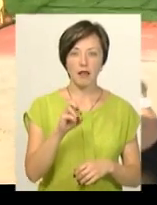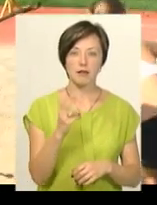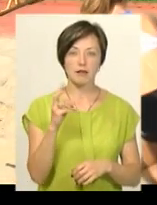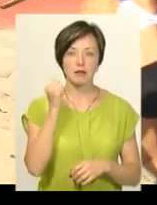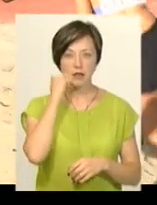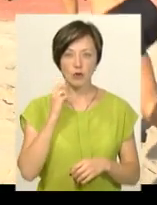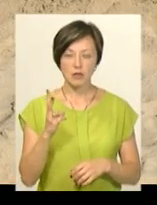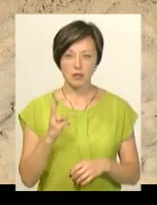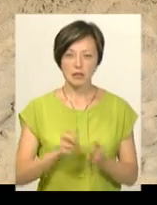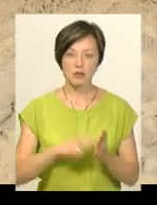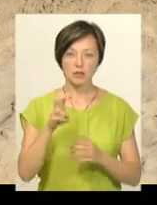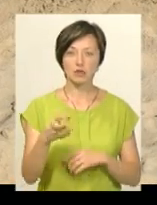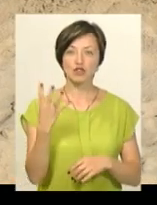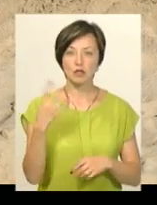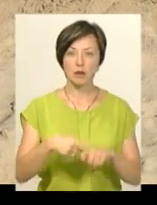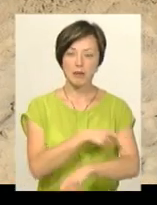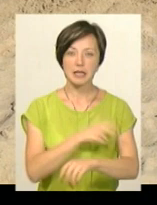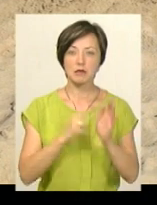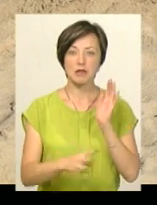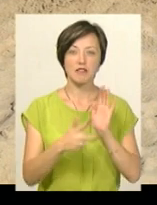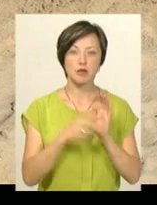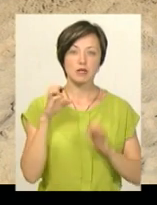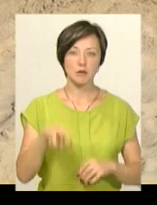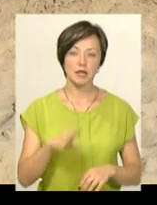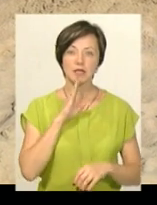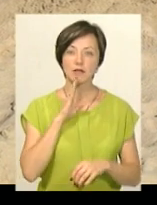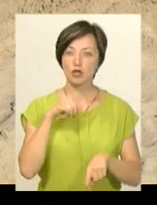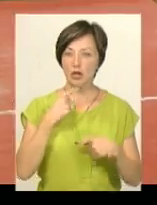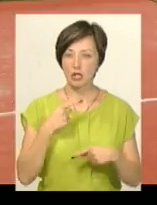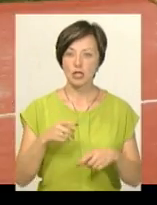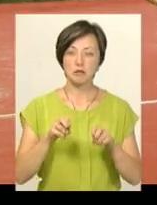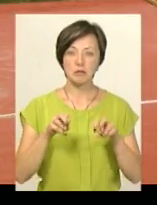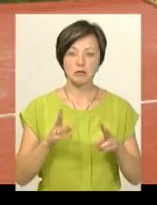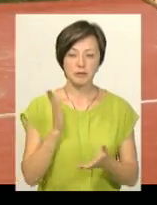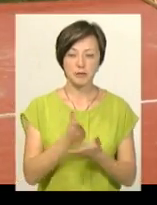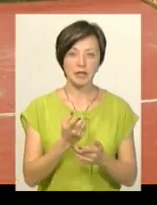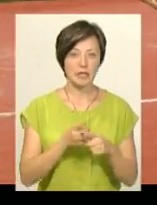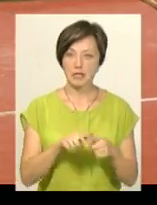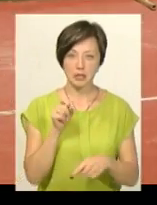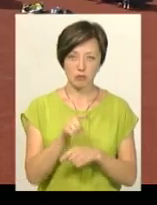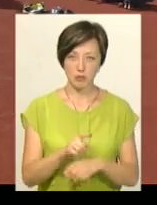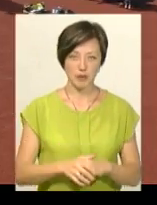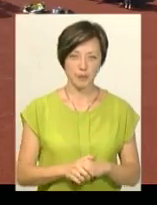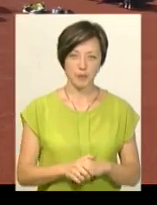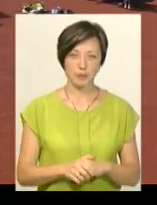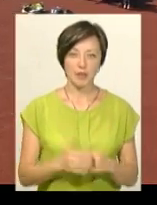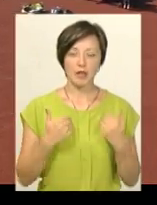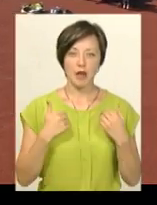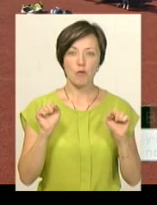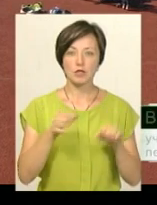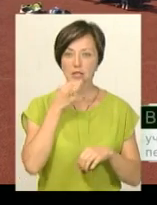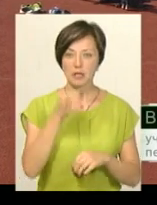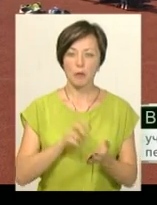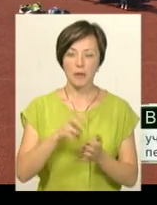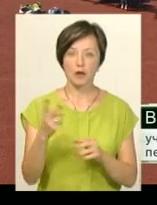Старокостянтинова. Вона стрибнула на 4 метри 78 сантиметрів. Дівчина, каже, спеціалізується не на цій дисципліні. Я, можна сказати,